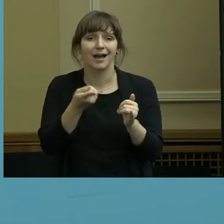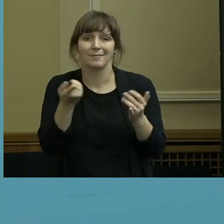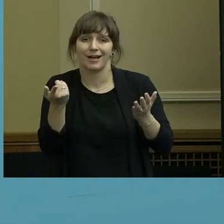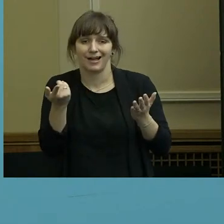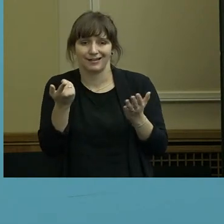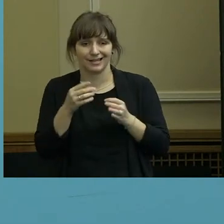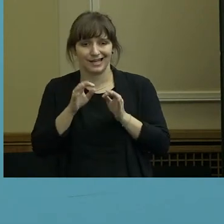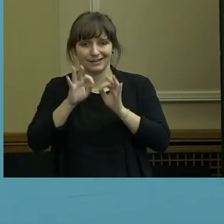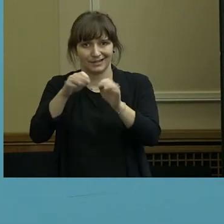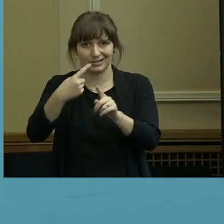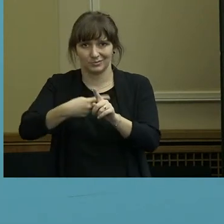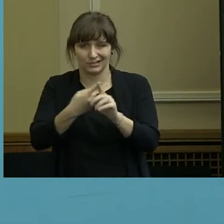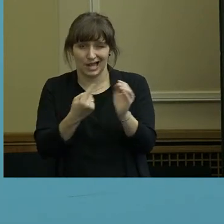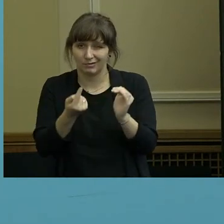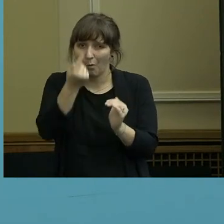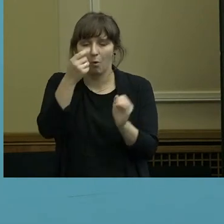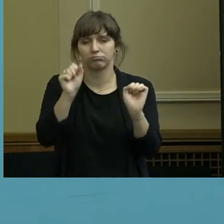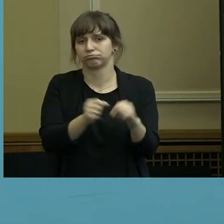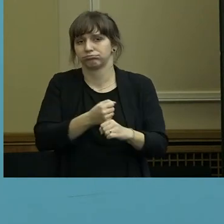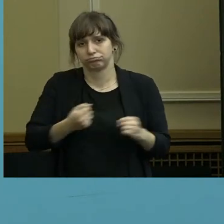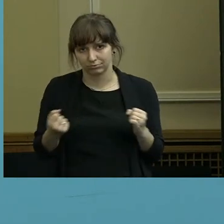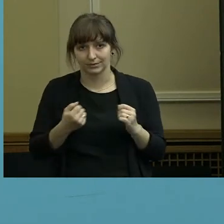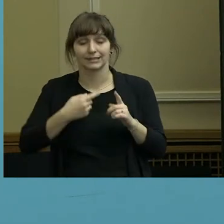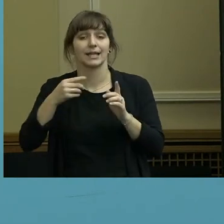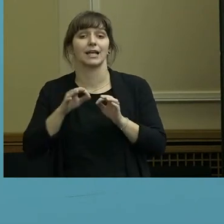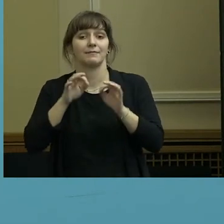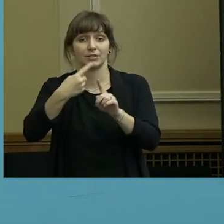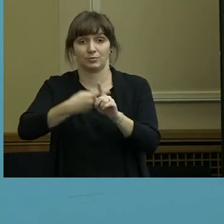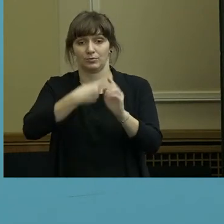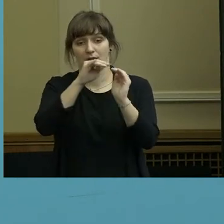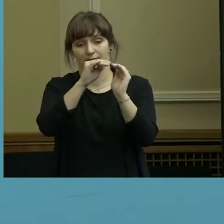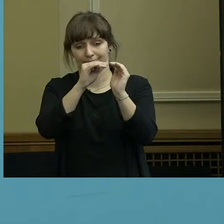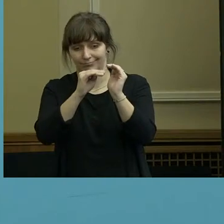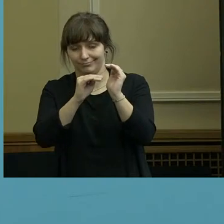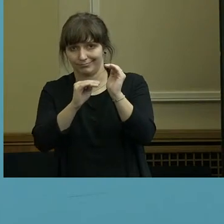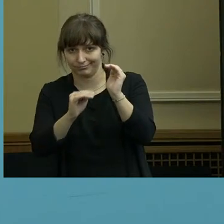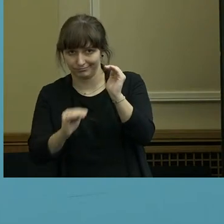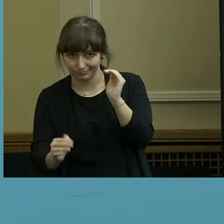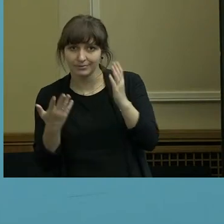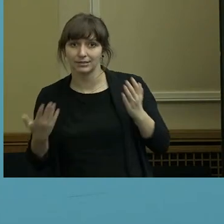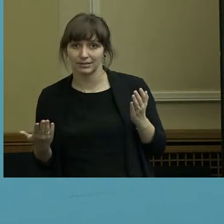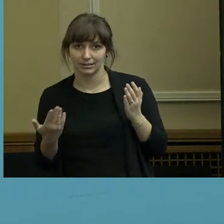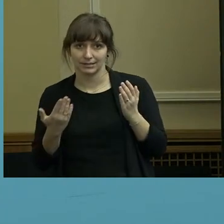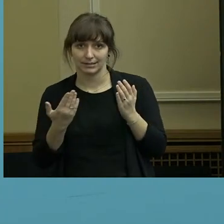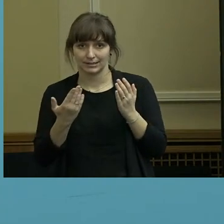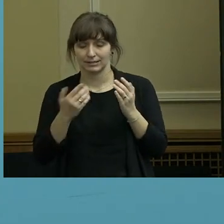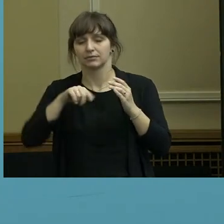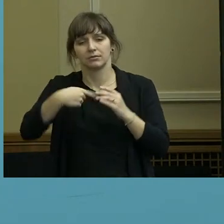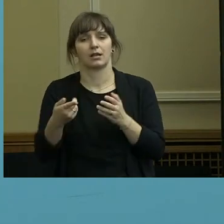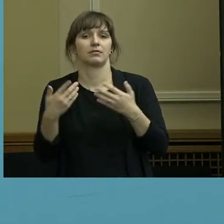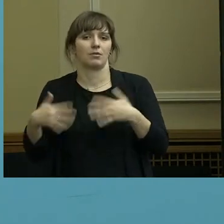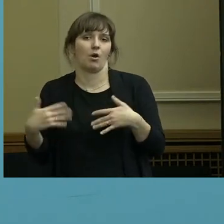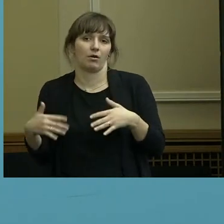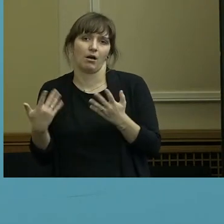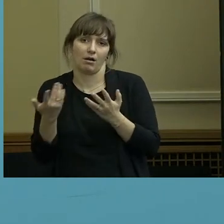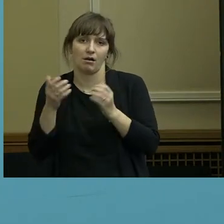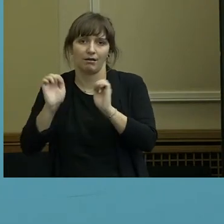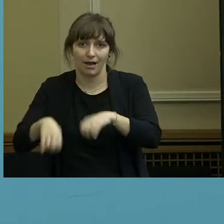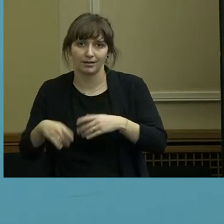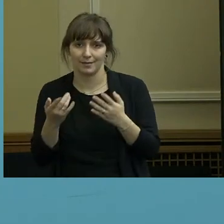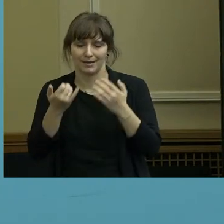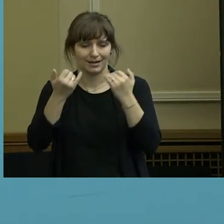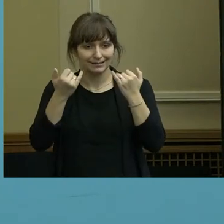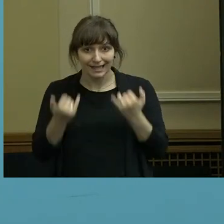Infektionszahlen deutlich runtergehen. Das Infektionszahlenniveau, das Neuinfektionszahlenniveau ist deutlich zu hoch, um auf die